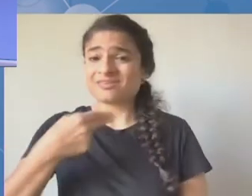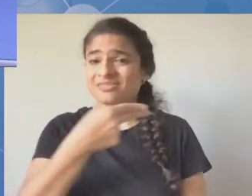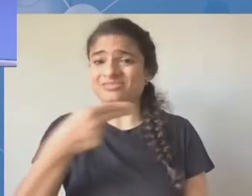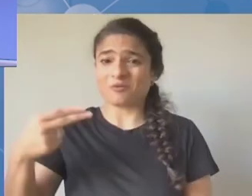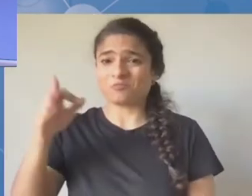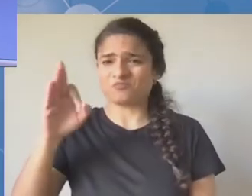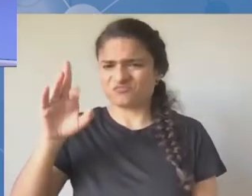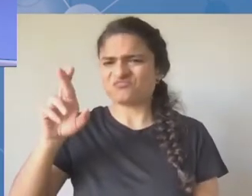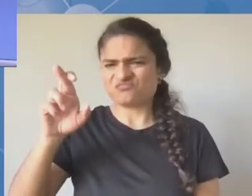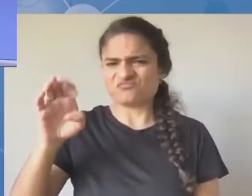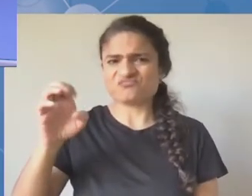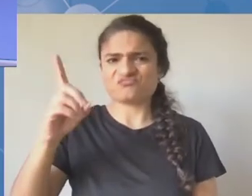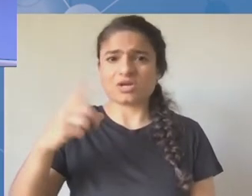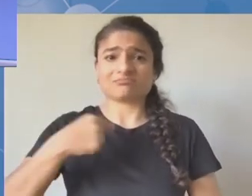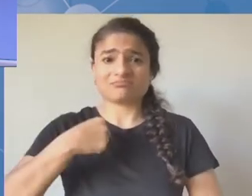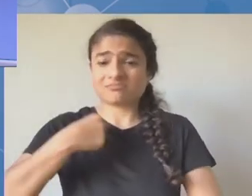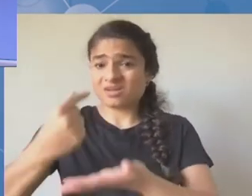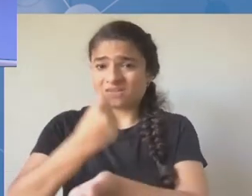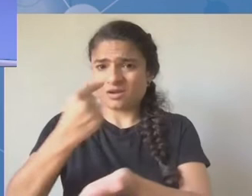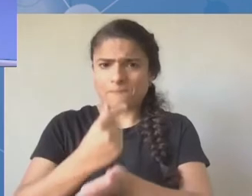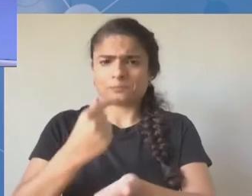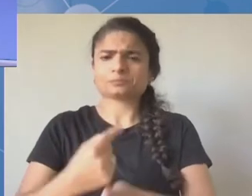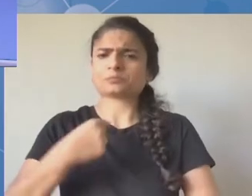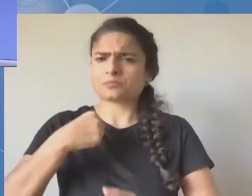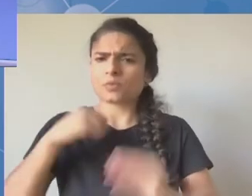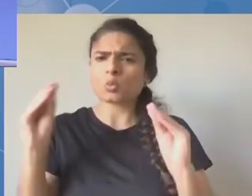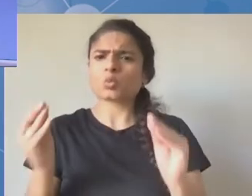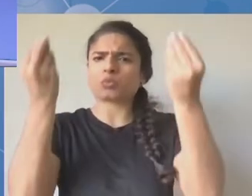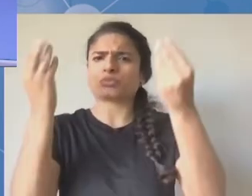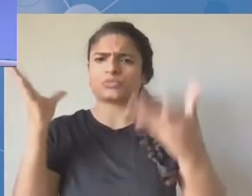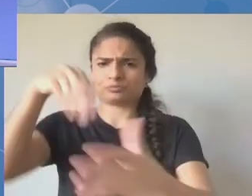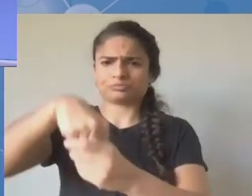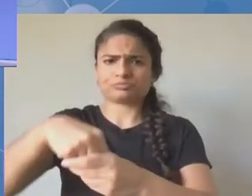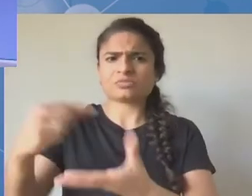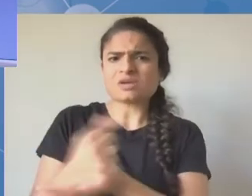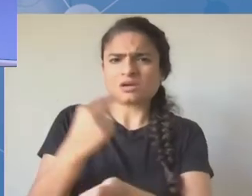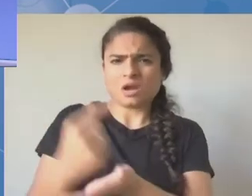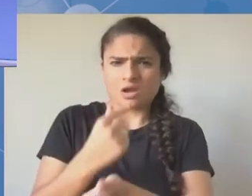IGF w 2021 roku z Gany i